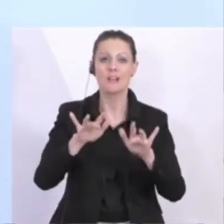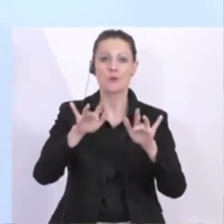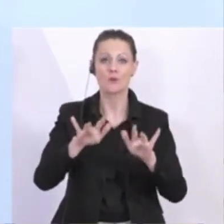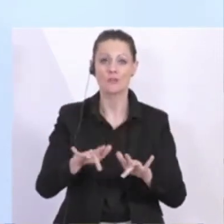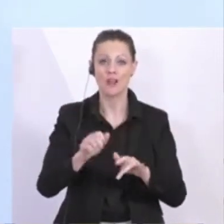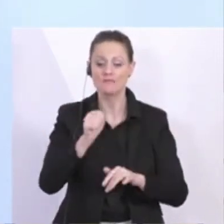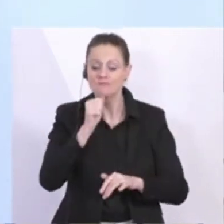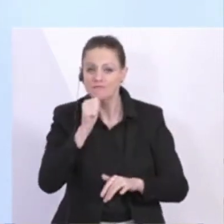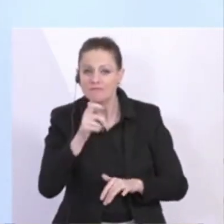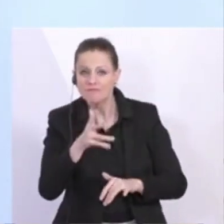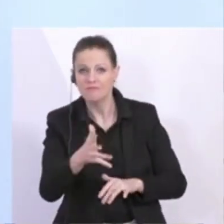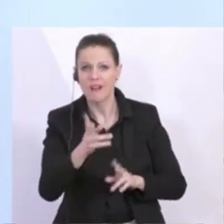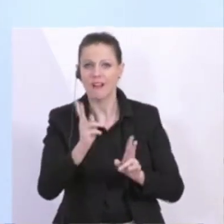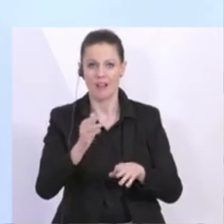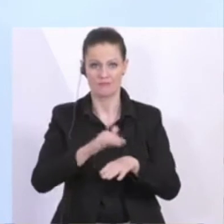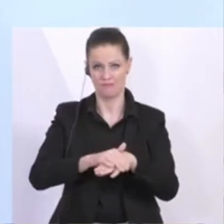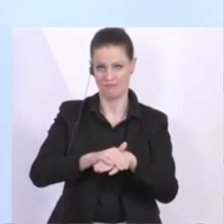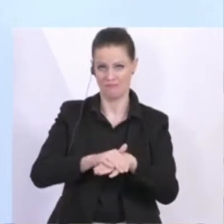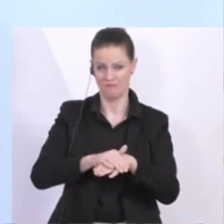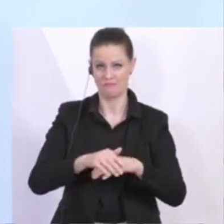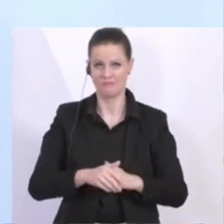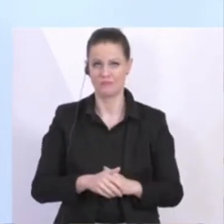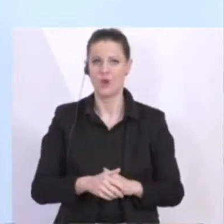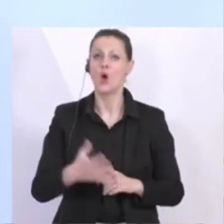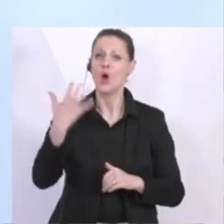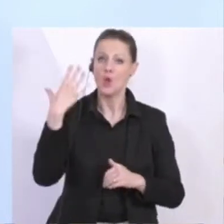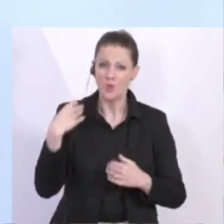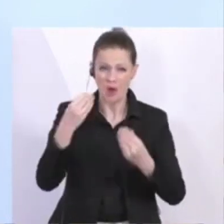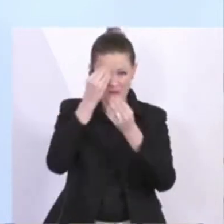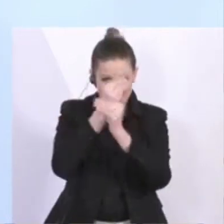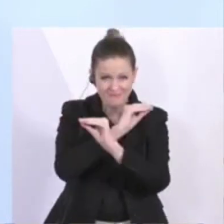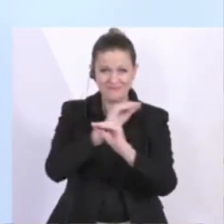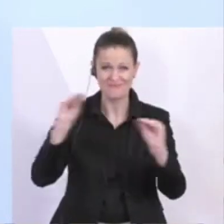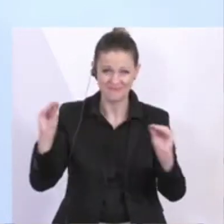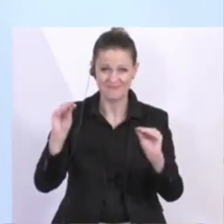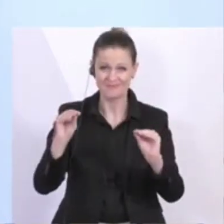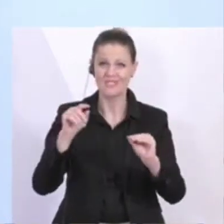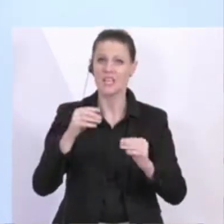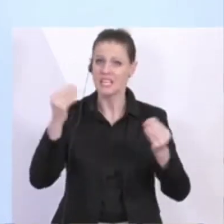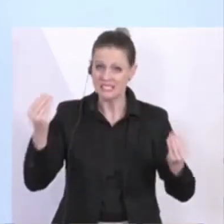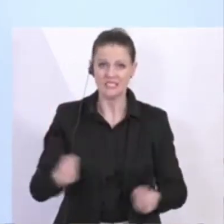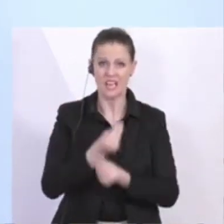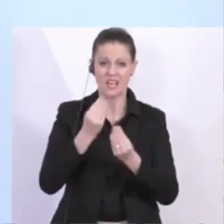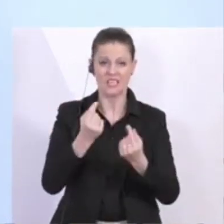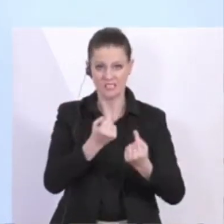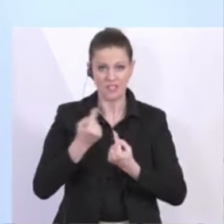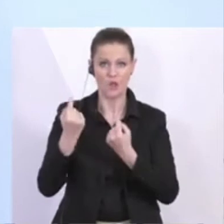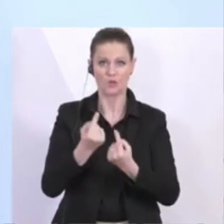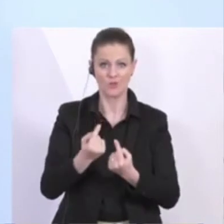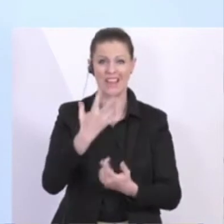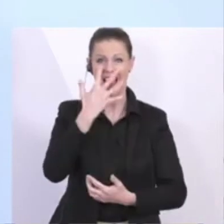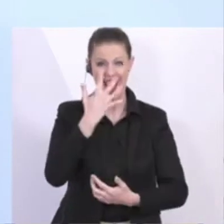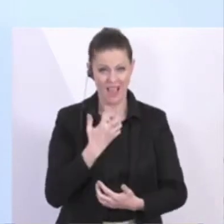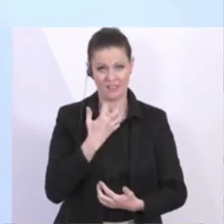erst in den nächsten Tagen feststellen können. Aber ich möchte noch einmal betonen, die Sache ist ernst und es